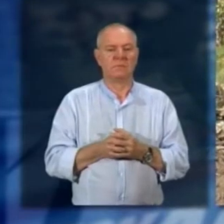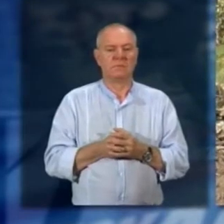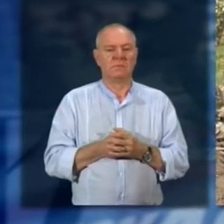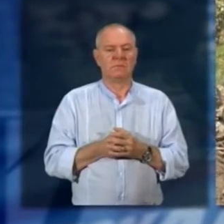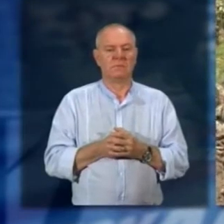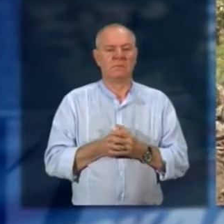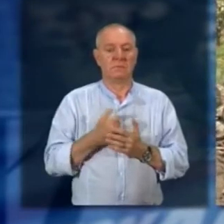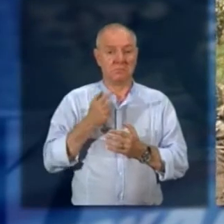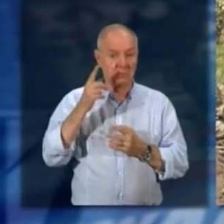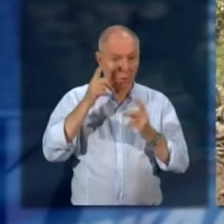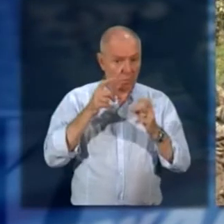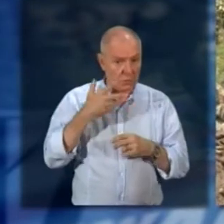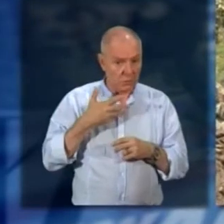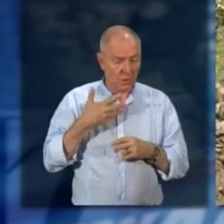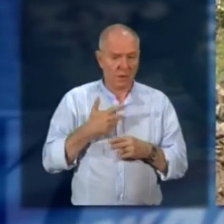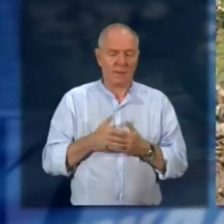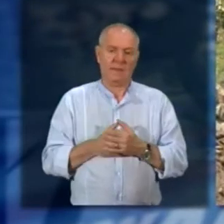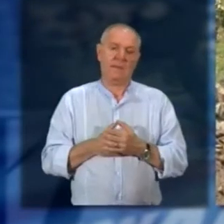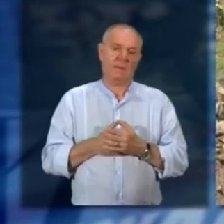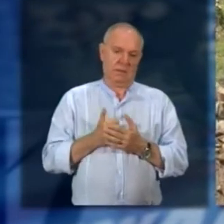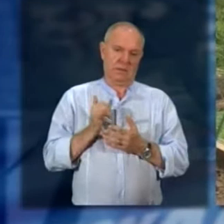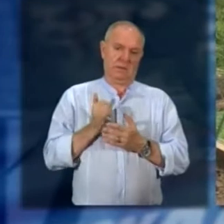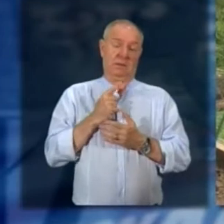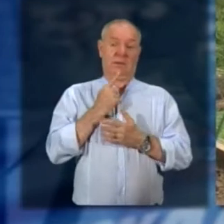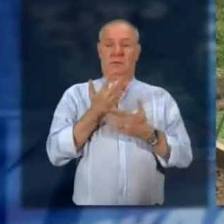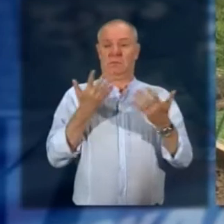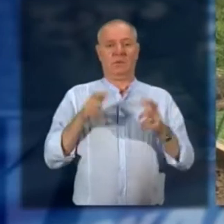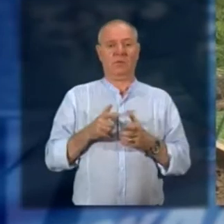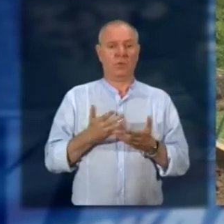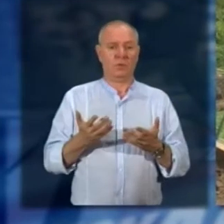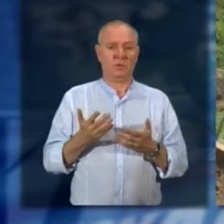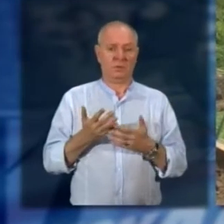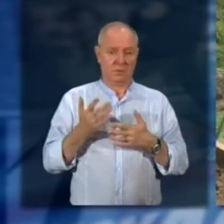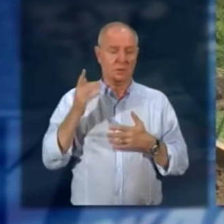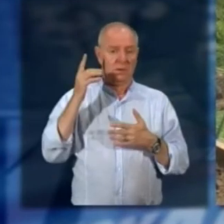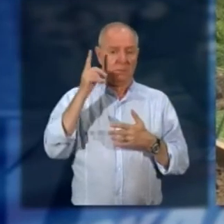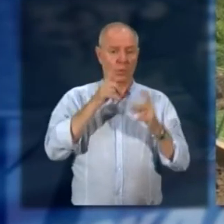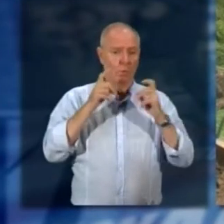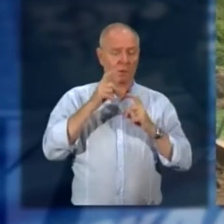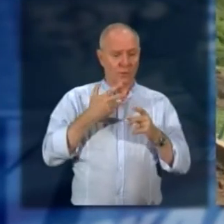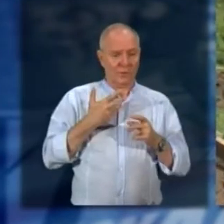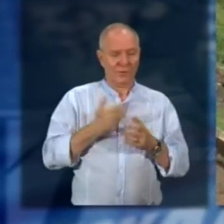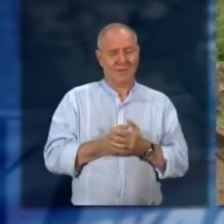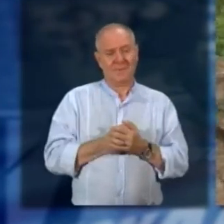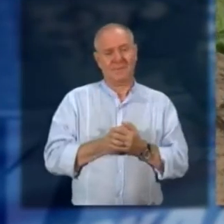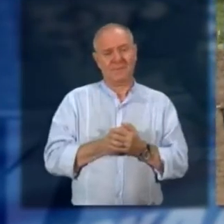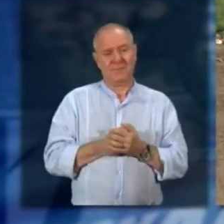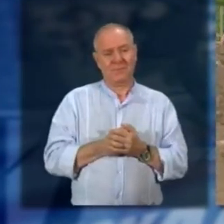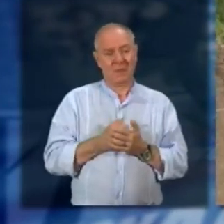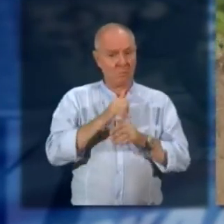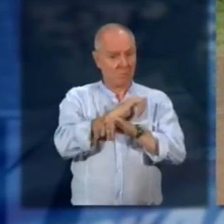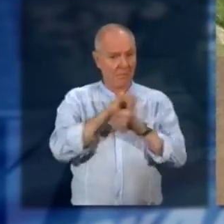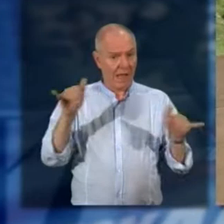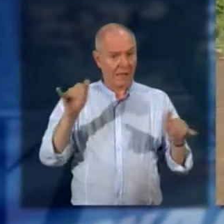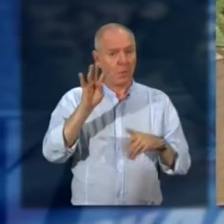E c'è un po' di timore? Ma sì, ma un po' c'è un po' di timore, ma è capitato in